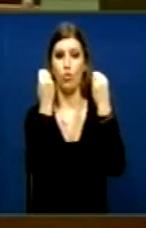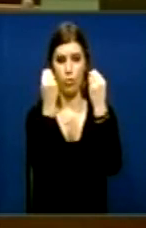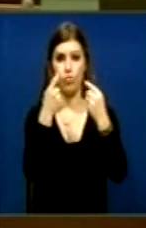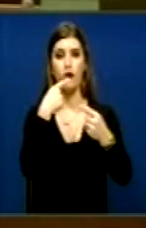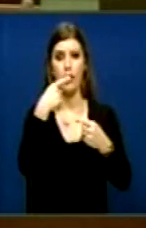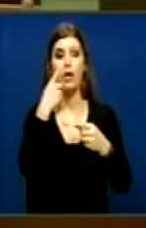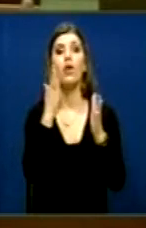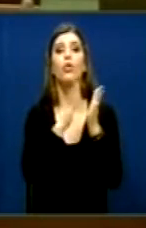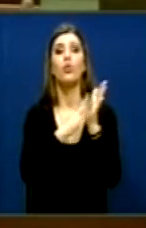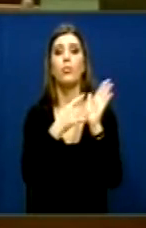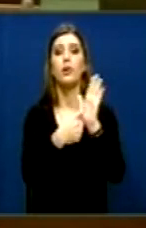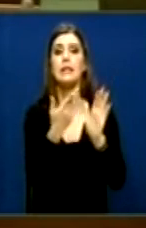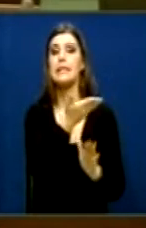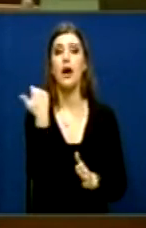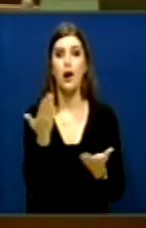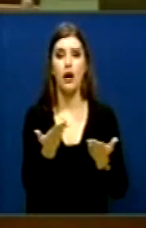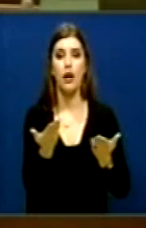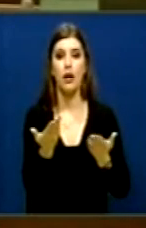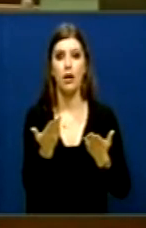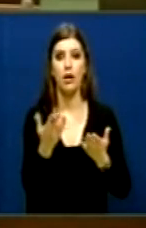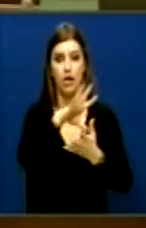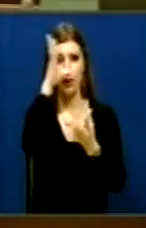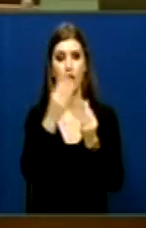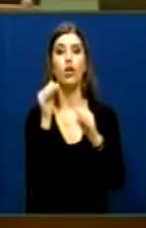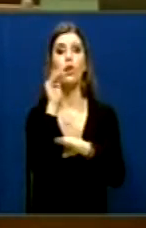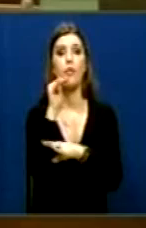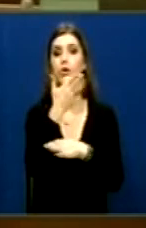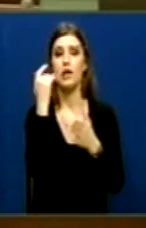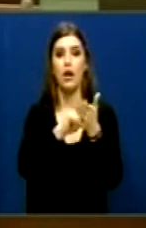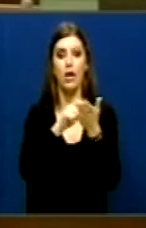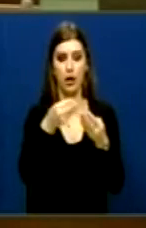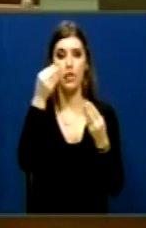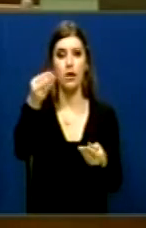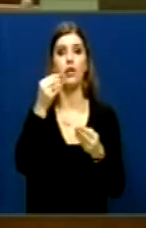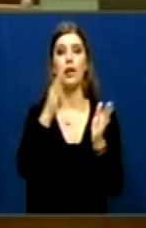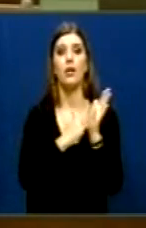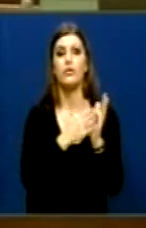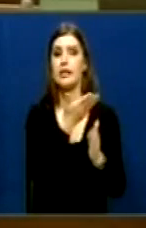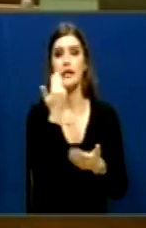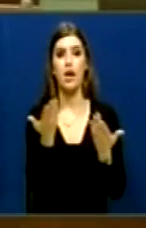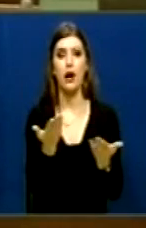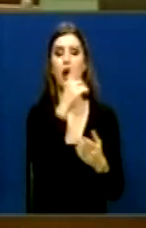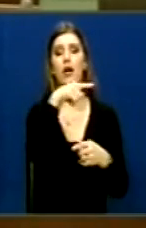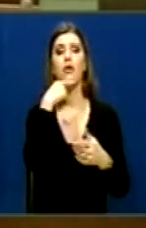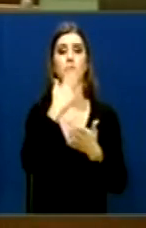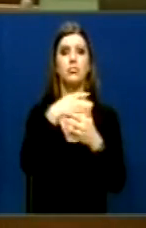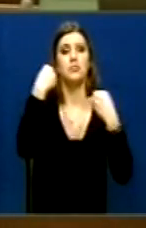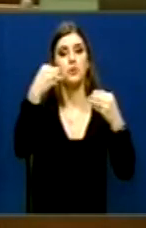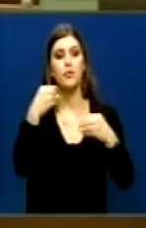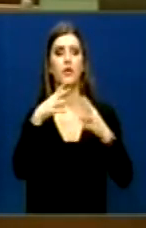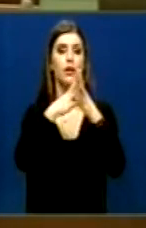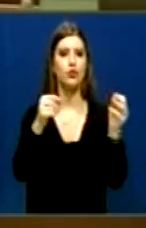Kuvendin malje nuk përshë asë kërë farë në transkriptin mledhjeve. Këriministë e përmendi e përmendi, përmendi, të të njësa herë thasë qështje në gjithukurve. Po qëka ke thonë?